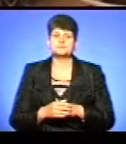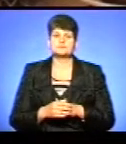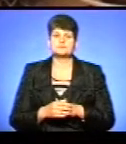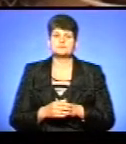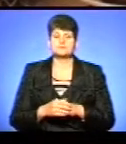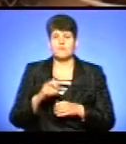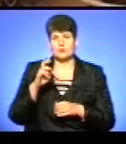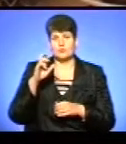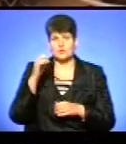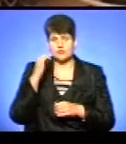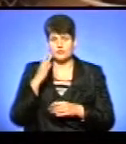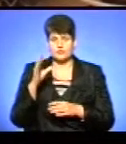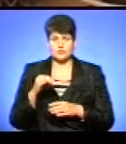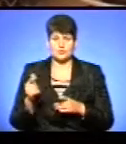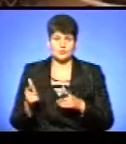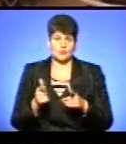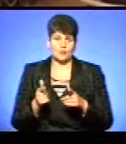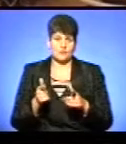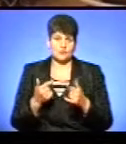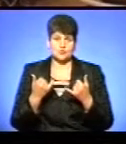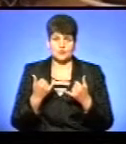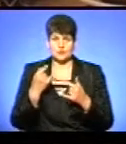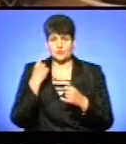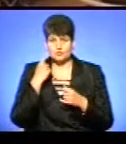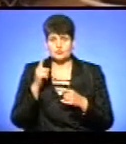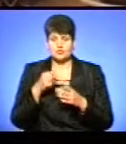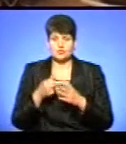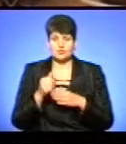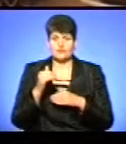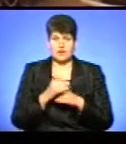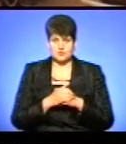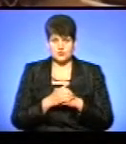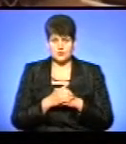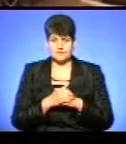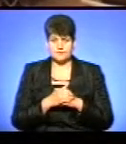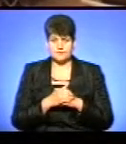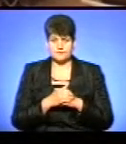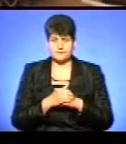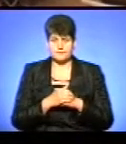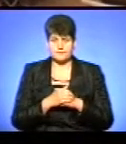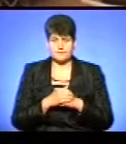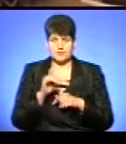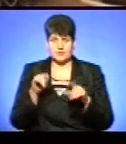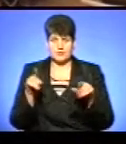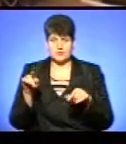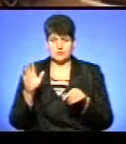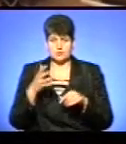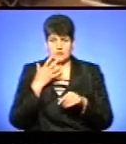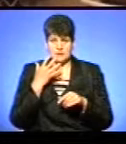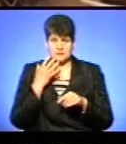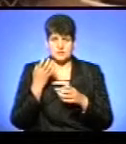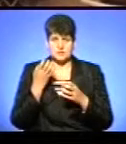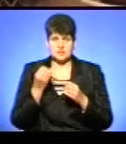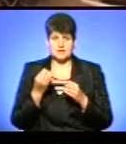Богу, дякую, все готове. Сьогодні, думаю, що вже до вечора трохи, декуда буде гріти, декуда ще не буде,